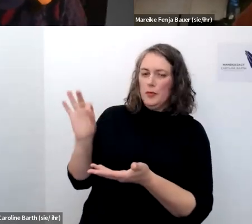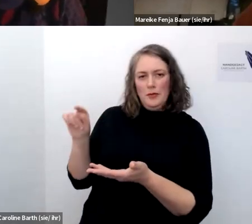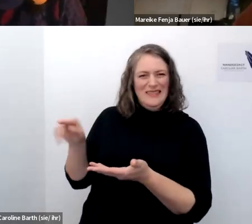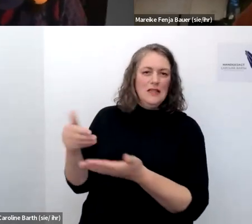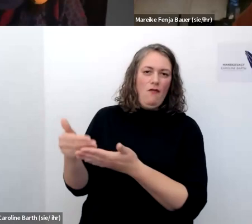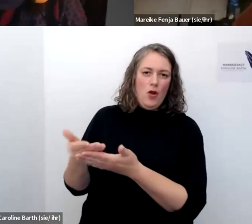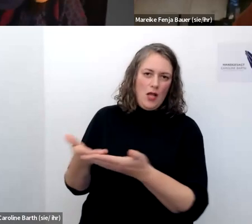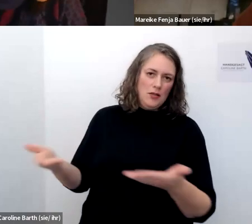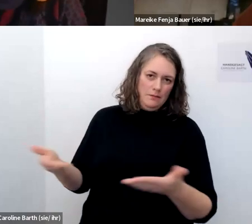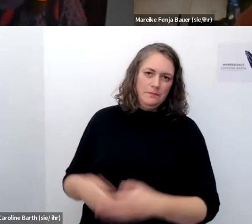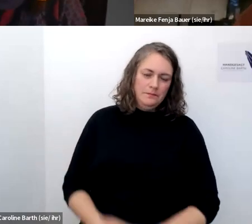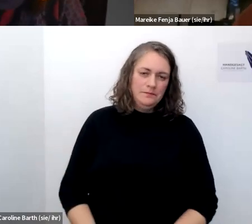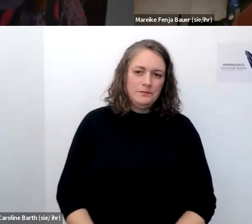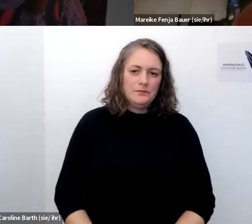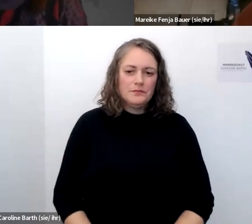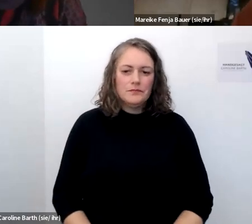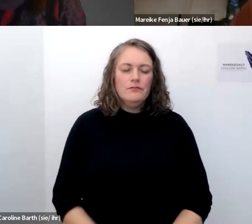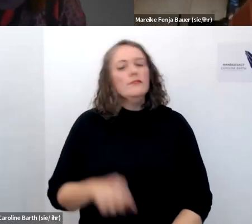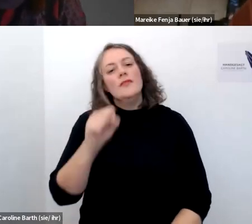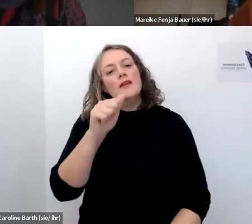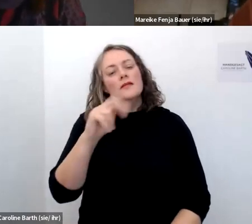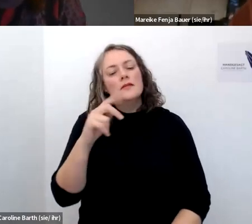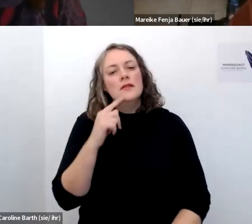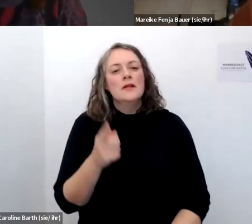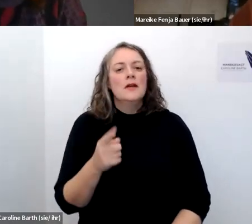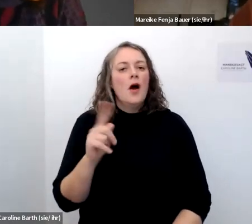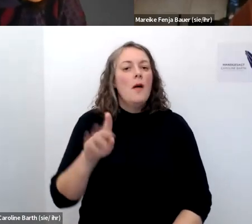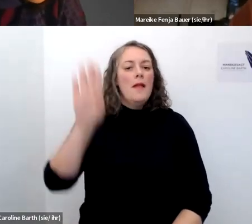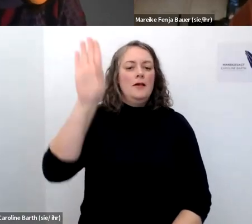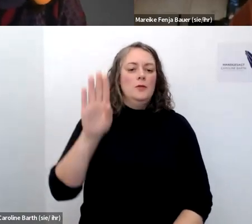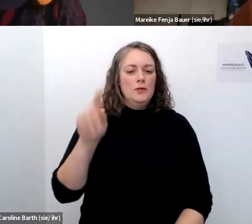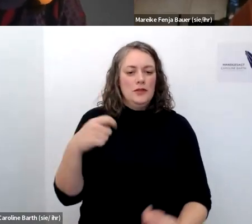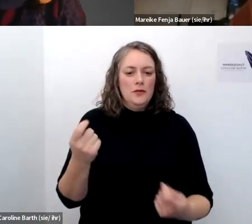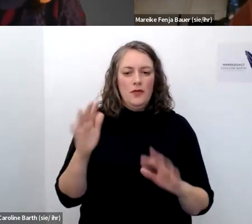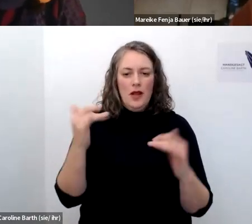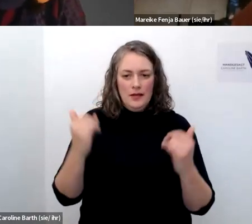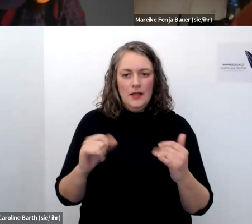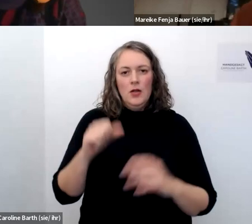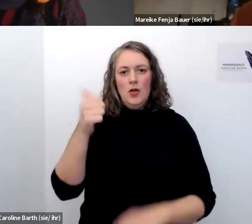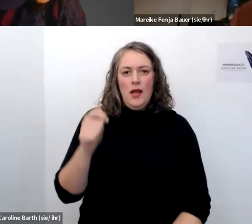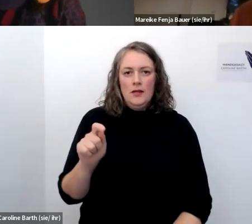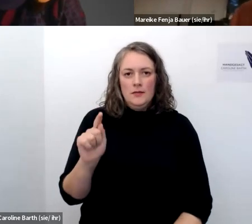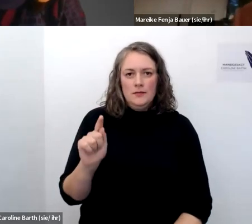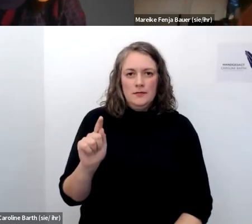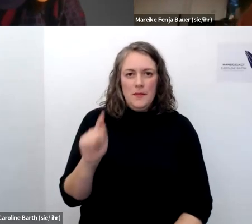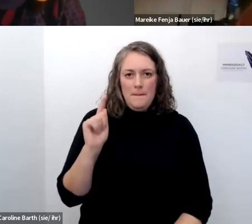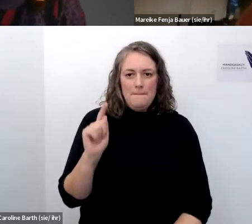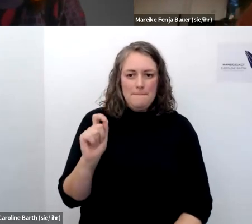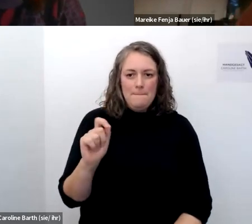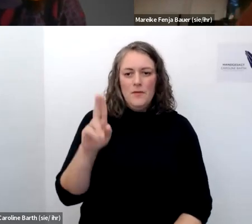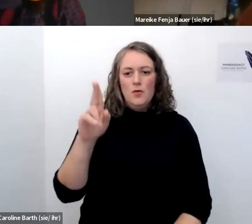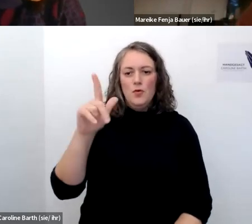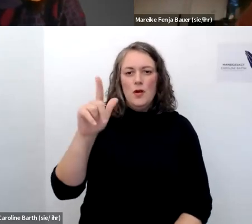wir haben auch eine meldung direkt die würde ich vielleicht mal als erstes ranholen und